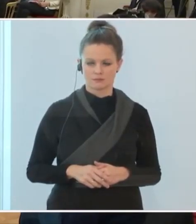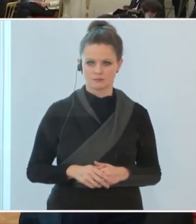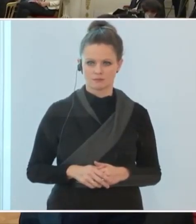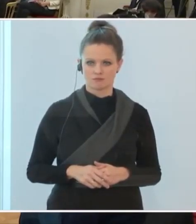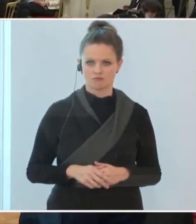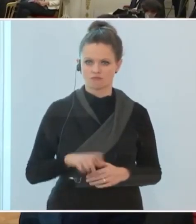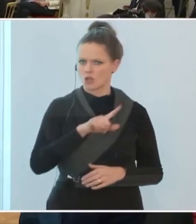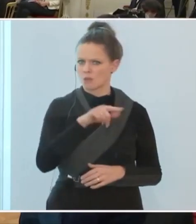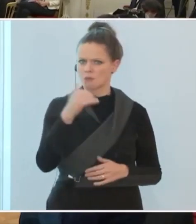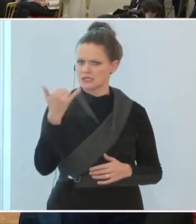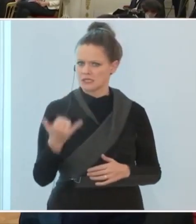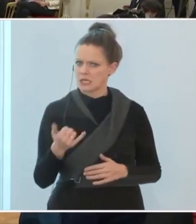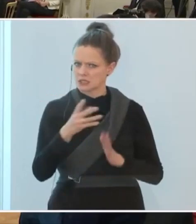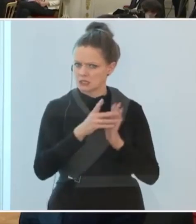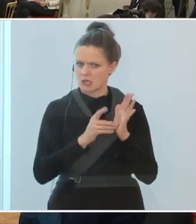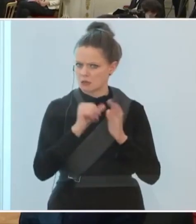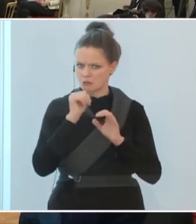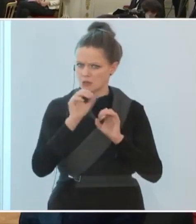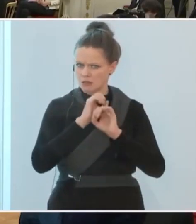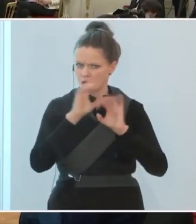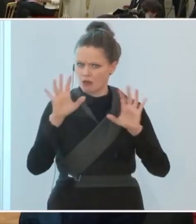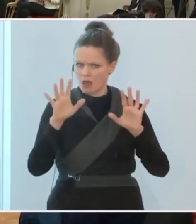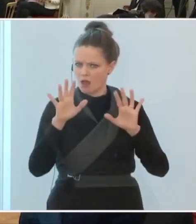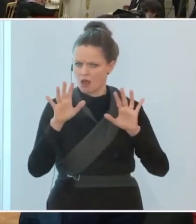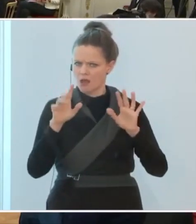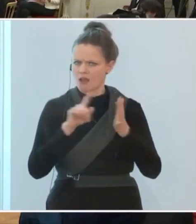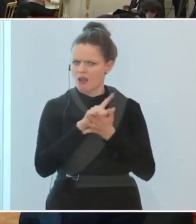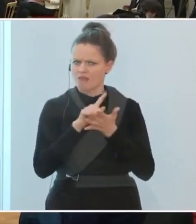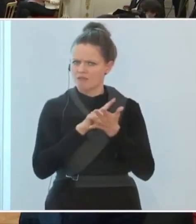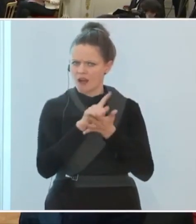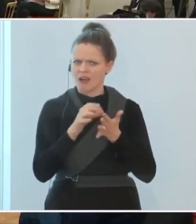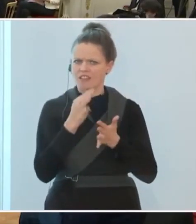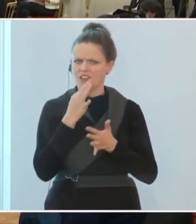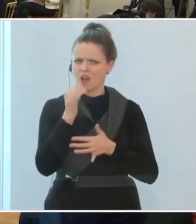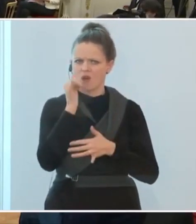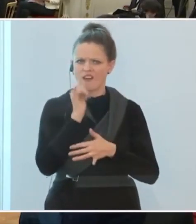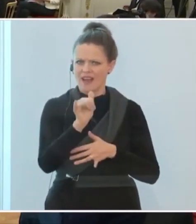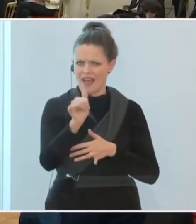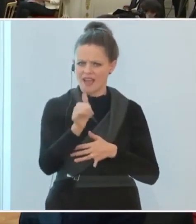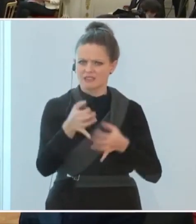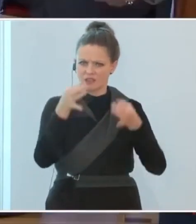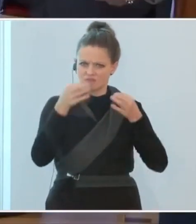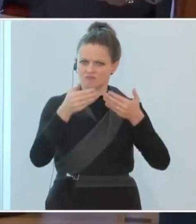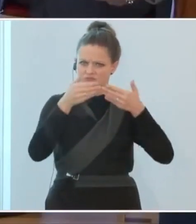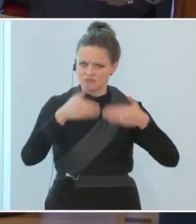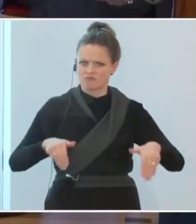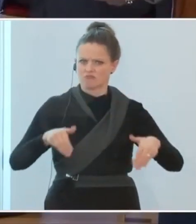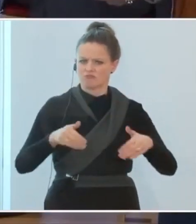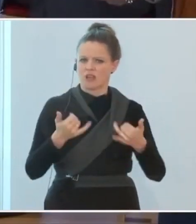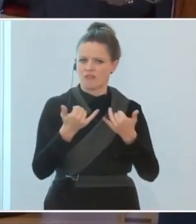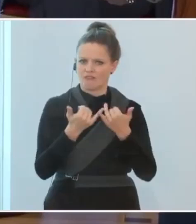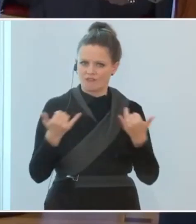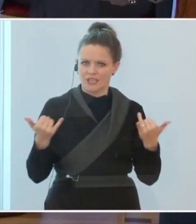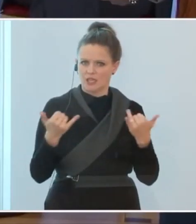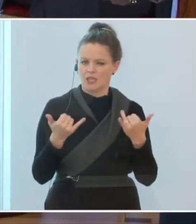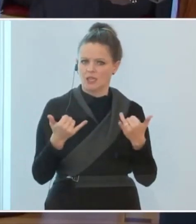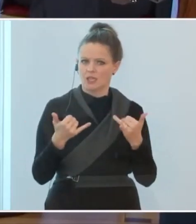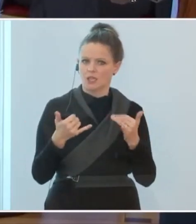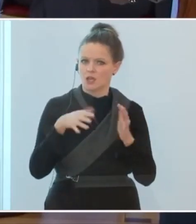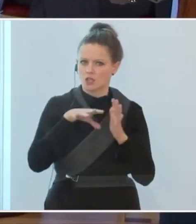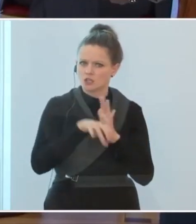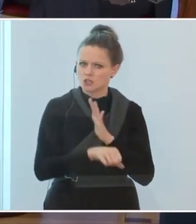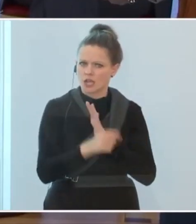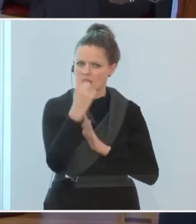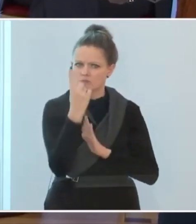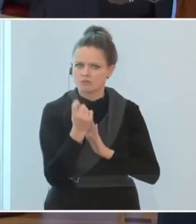Bisher ist noch kein Datum genannt worden, wann dieses Reiseregime, wie es der Herr Innenminister genannt hat, wann das beginnt, wann